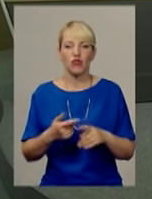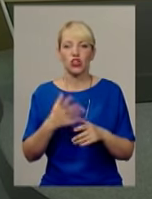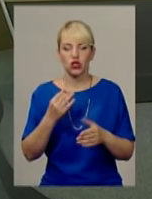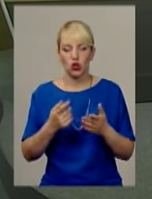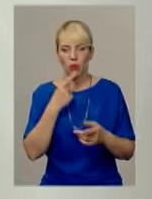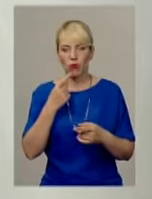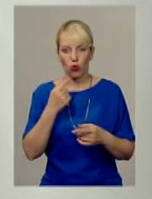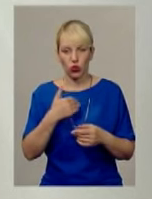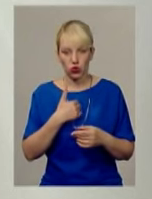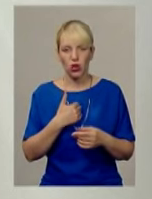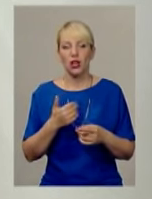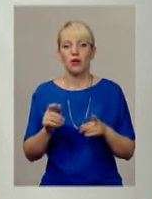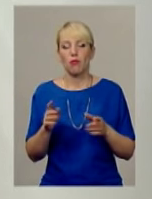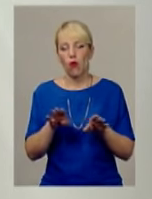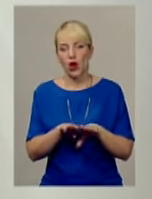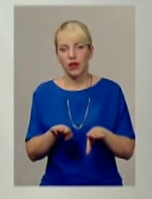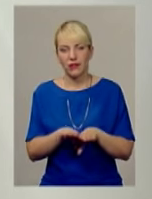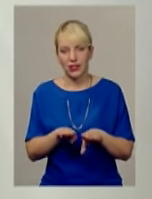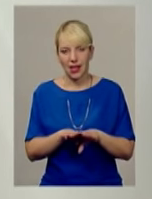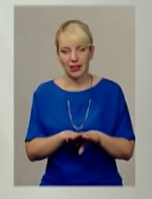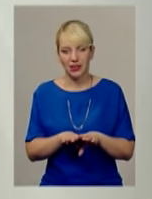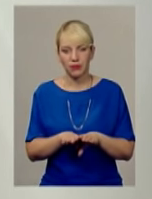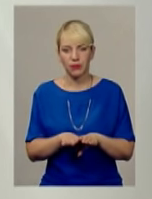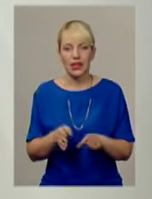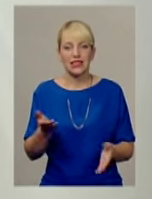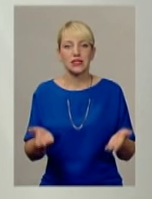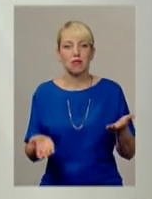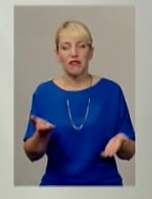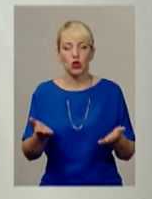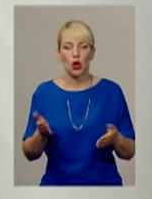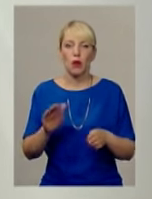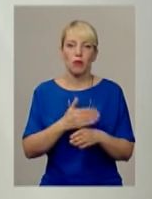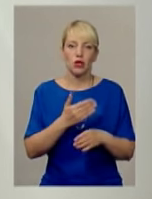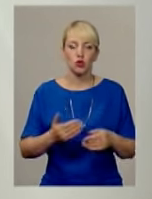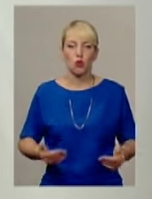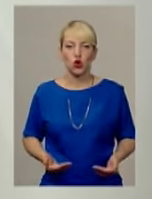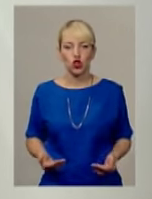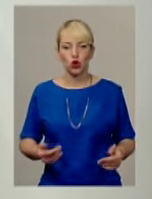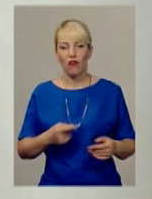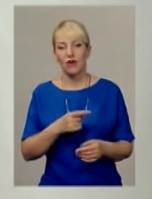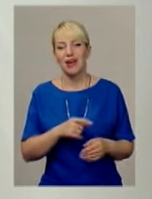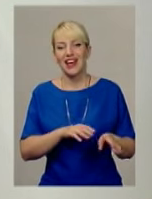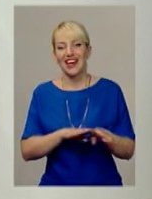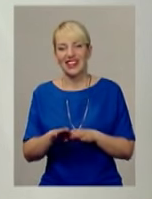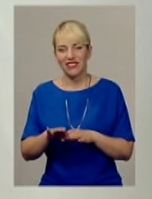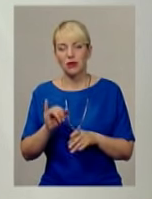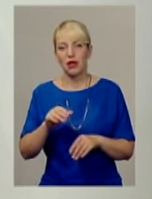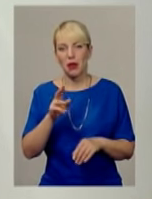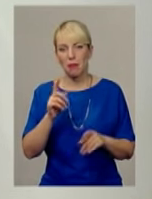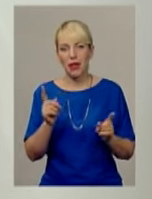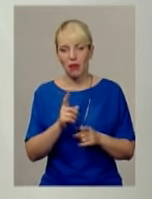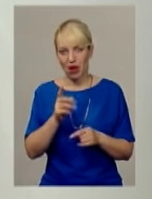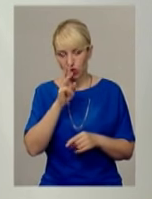порівняти співвідношення між прожитковим рівнем і мінімальною заробітною